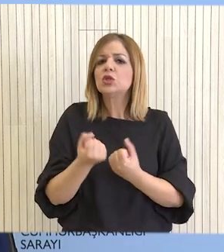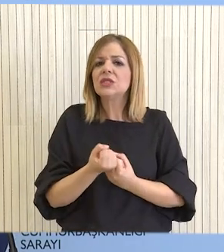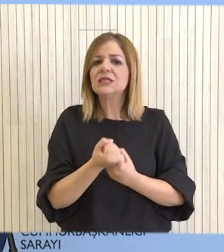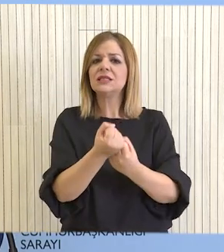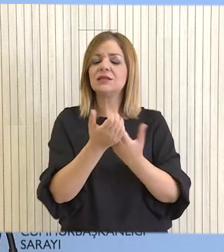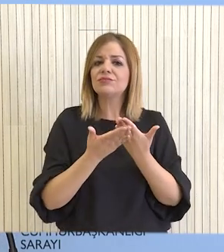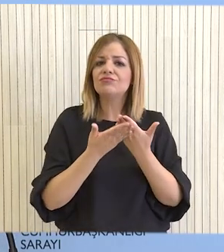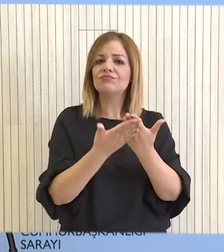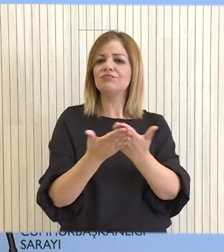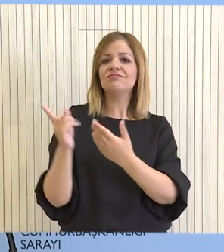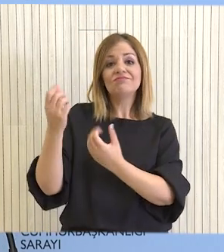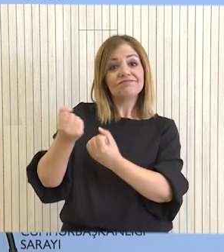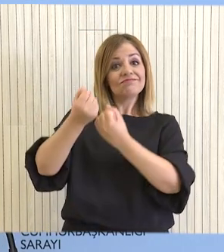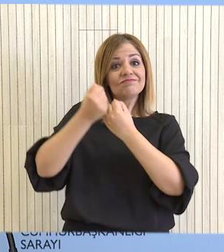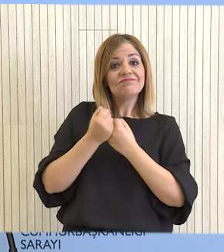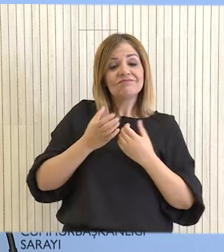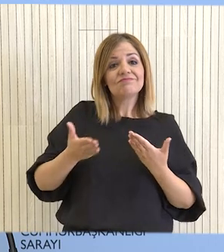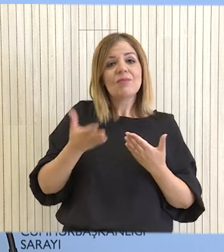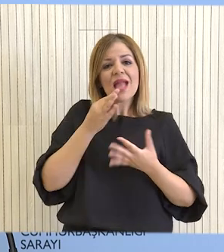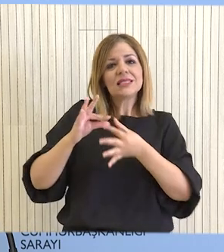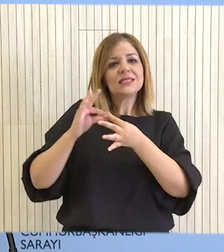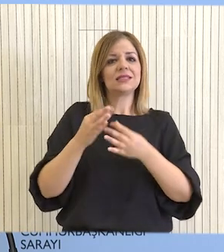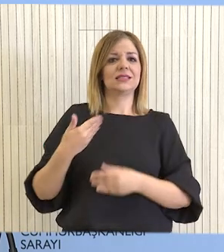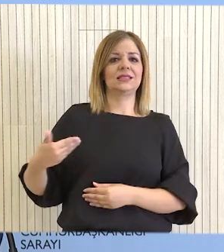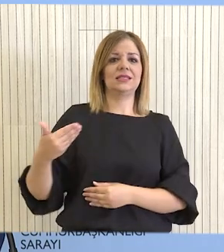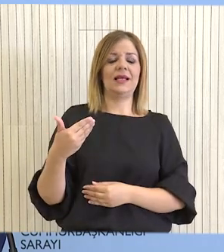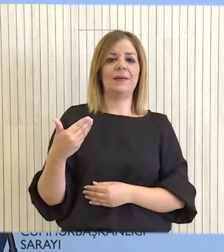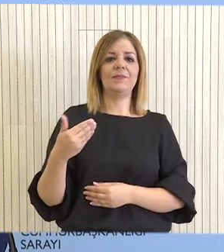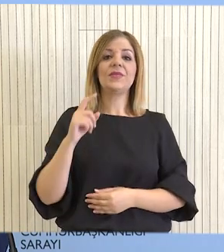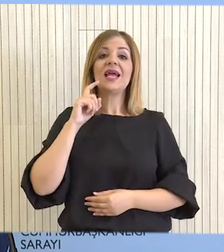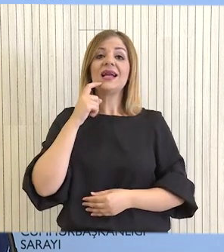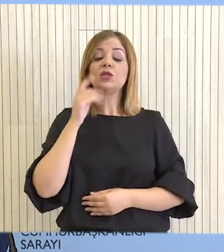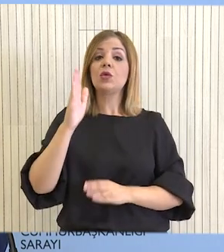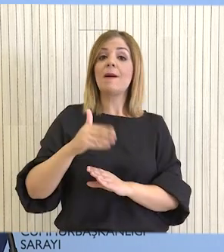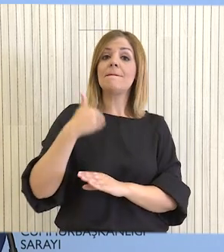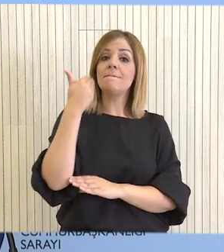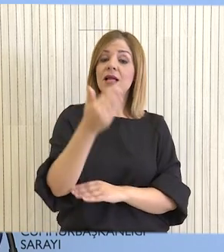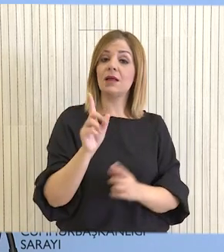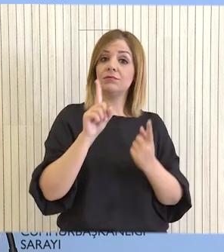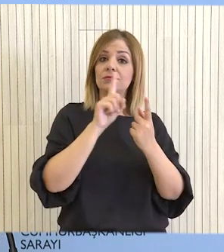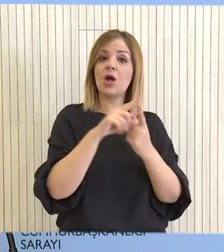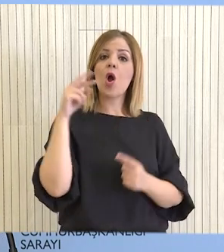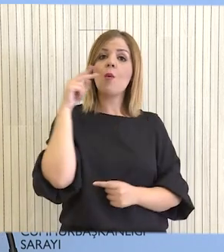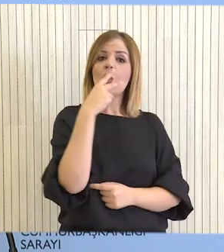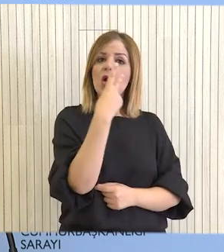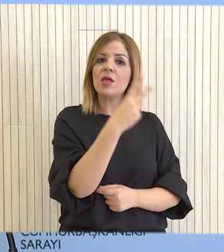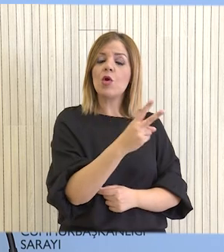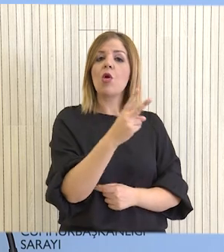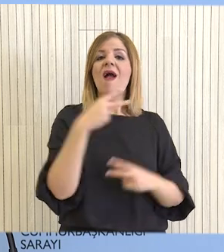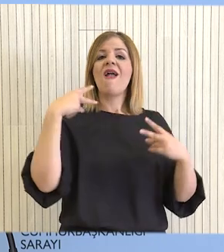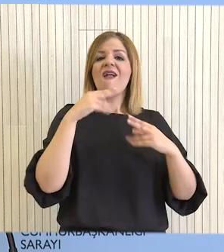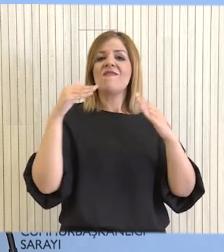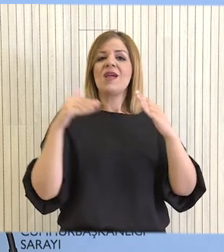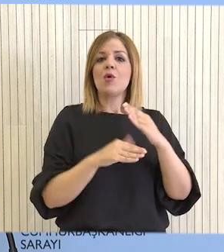και ενίσχυσης της πρωτοβουλίας από πλευράς της Αγίας Έδρας. Ο Πρόεδρος Χριστοδουλίδης στη συνέχεια θα συναντηθεί με τον Πρωθυπουργό και τον Υφυπουργό